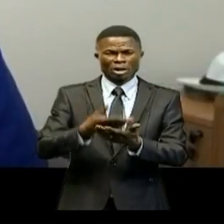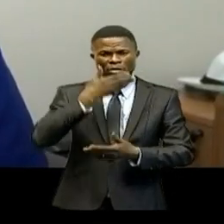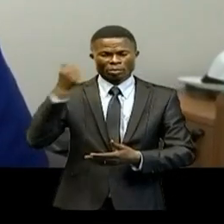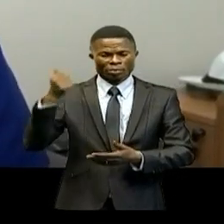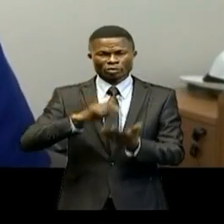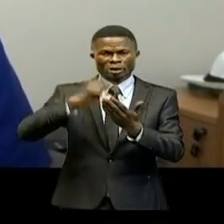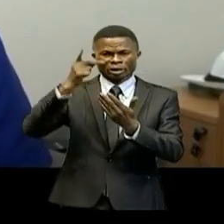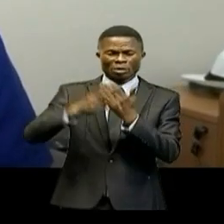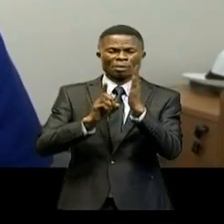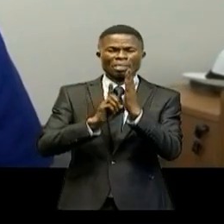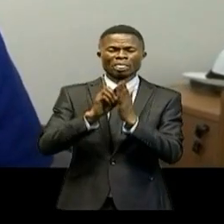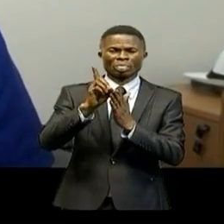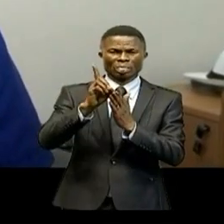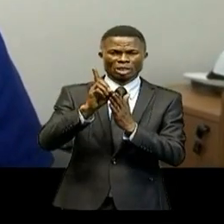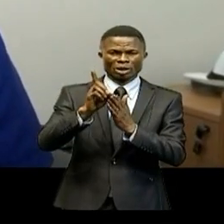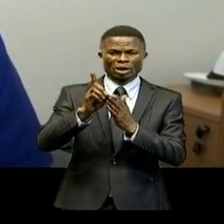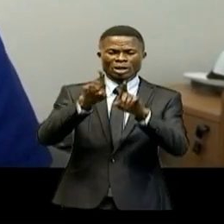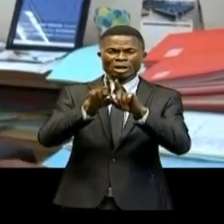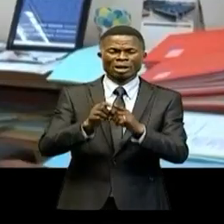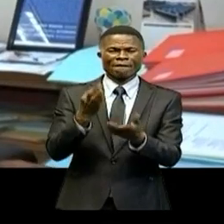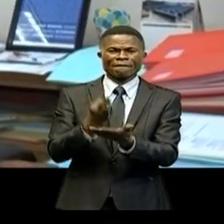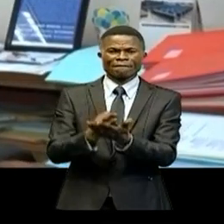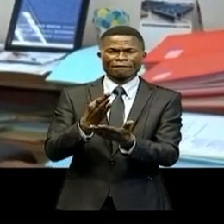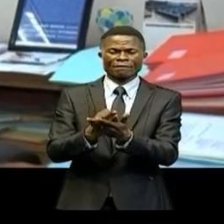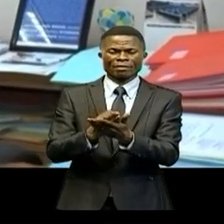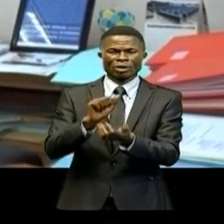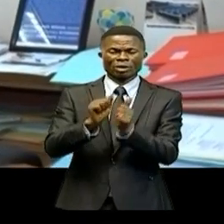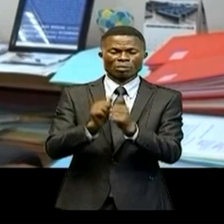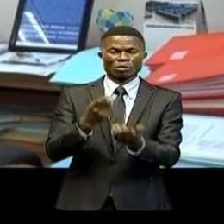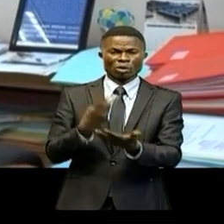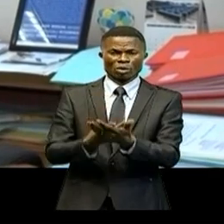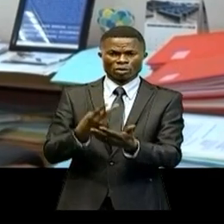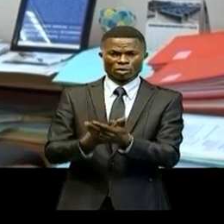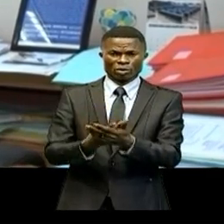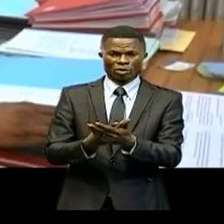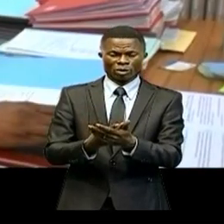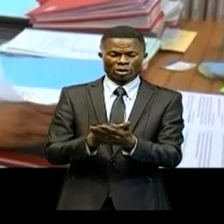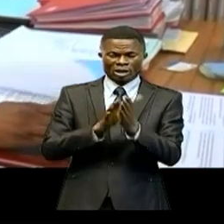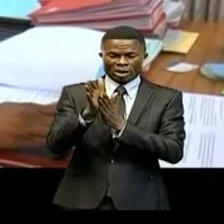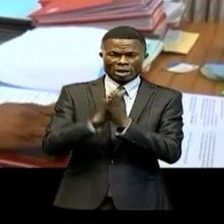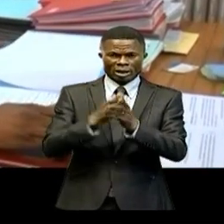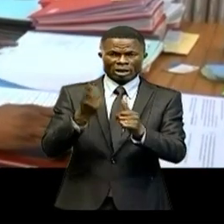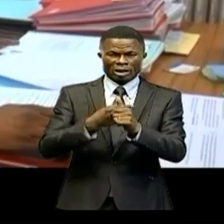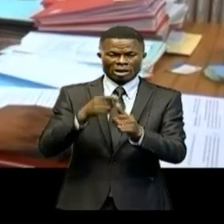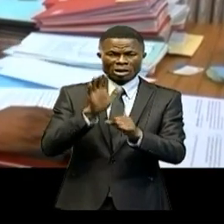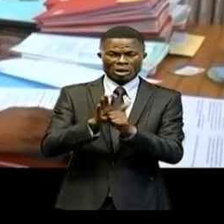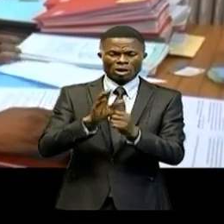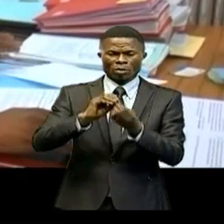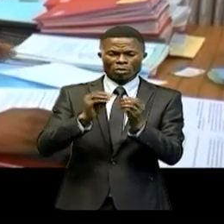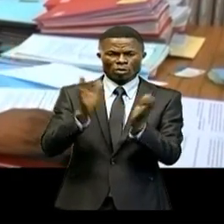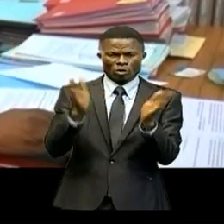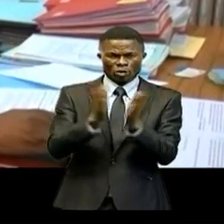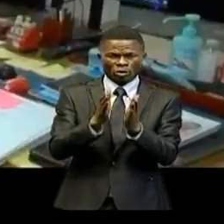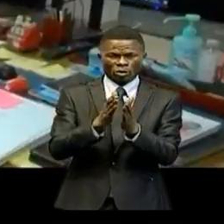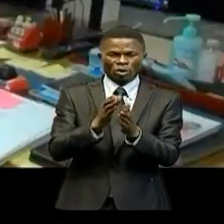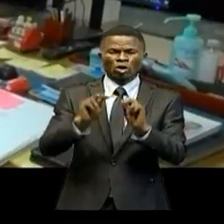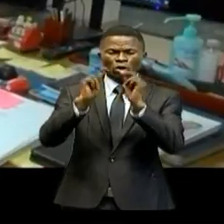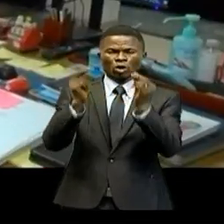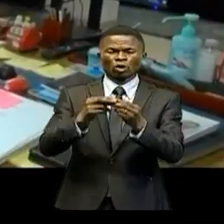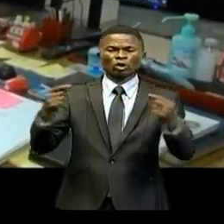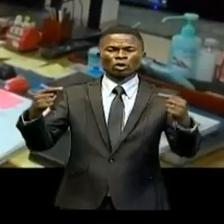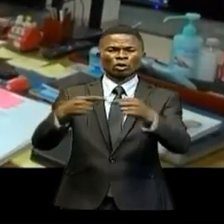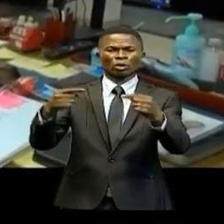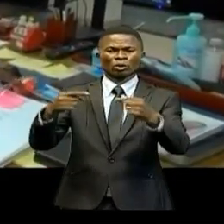'un plan de développement et de financement du secteur du sport axé sur un nombre réduit des disciplines sportives,